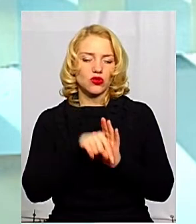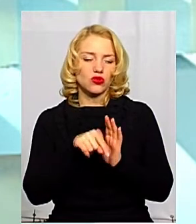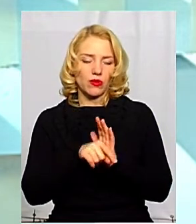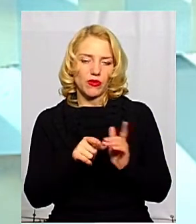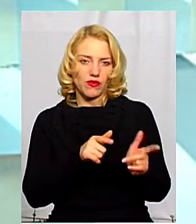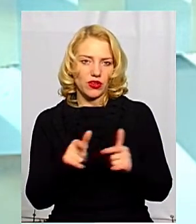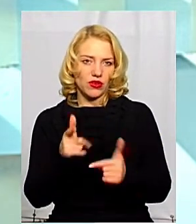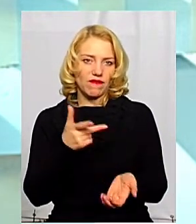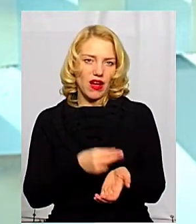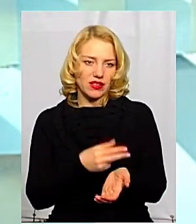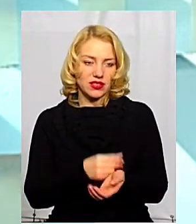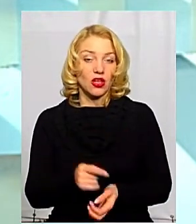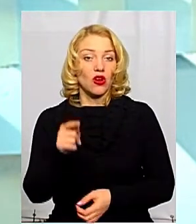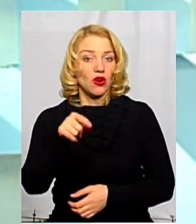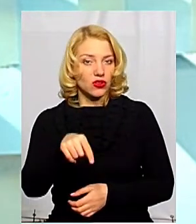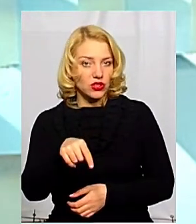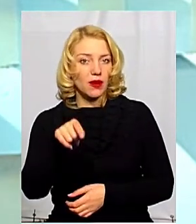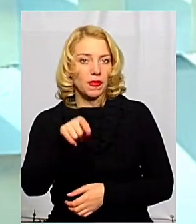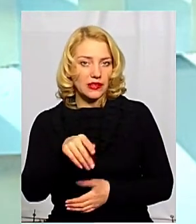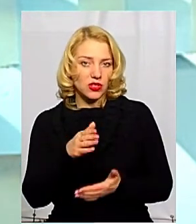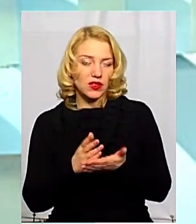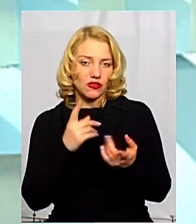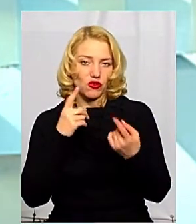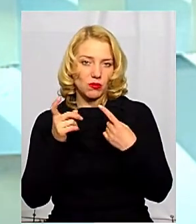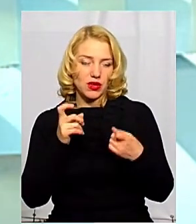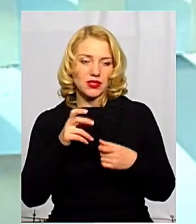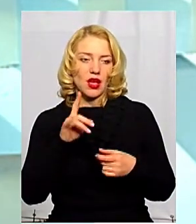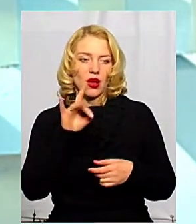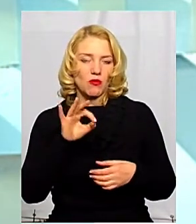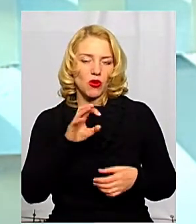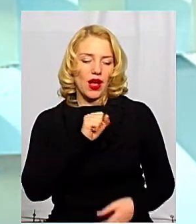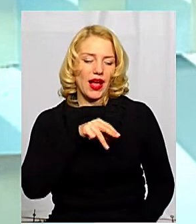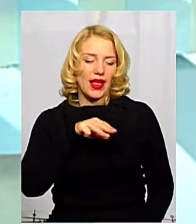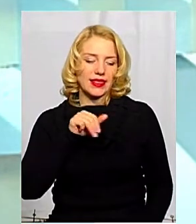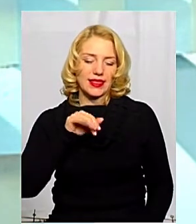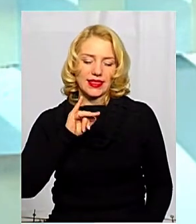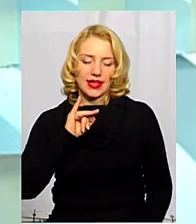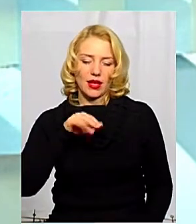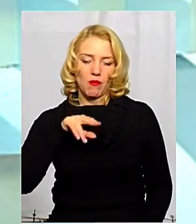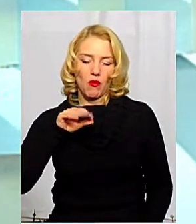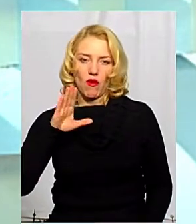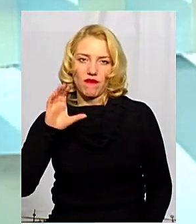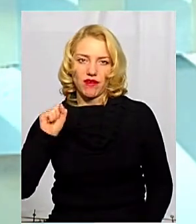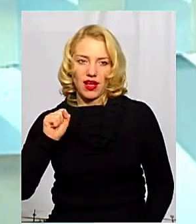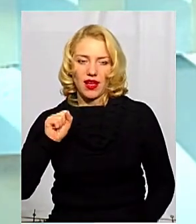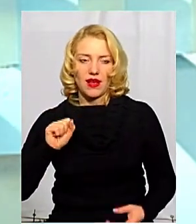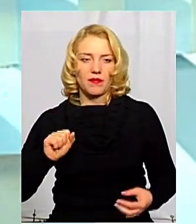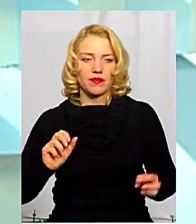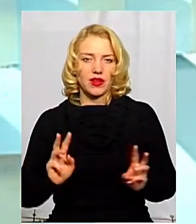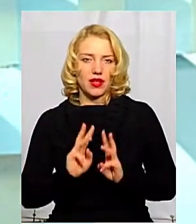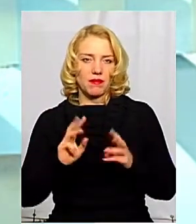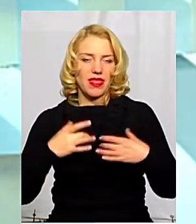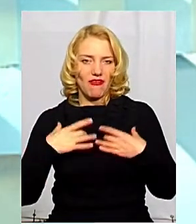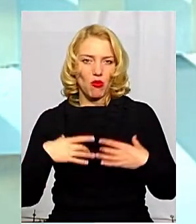вакцини. Хоча інформація про атипову пневмонію, як тоді називали китайські лікарі, вони в інтернеті ще викидували.